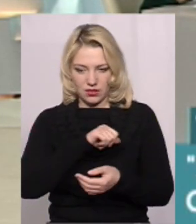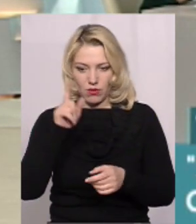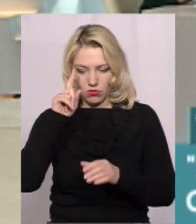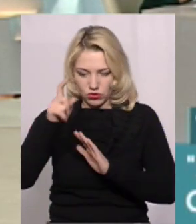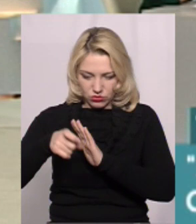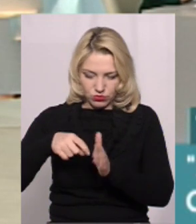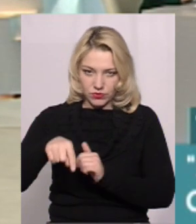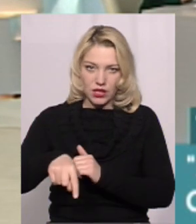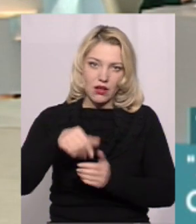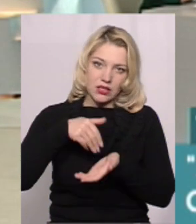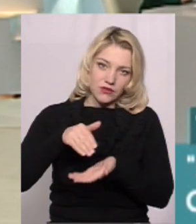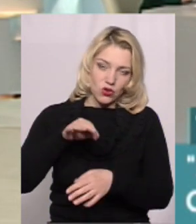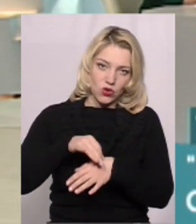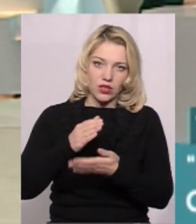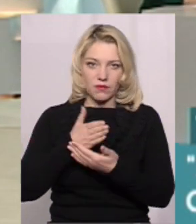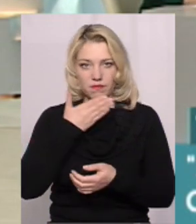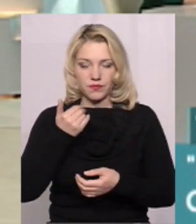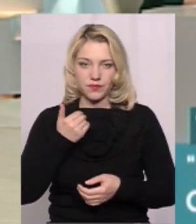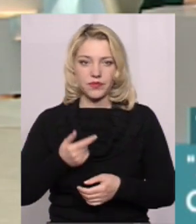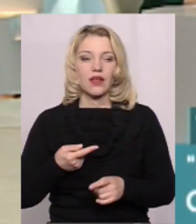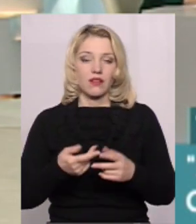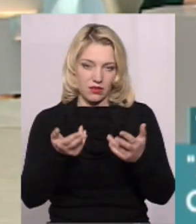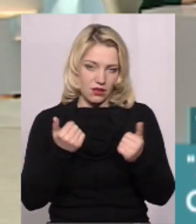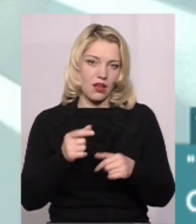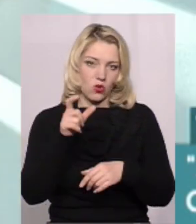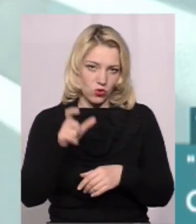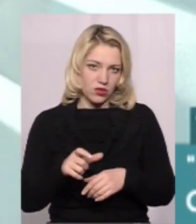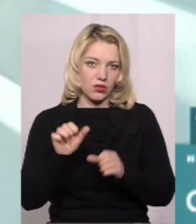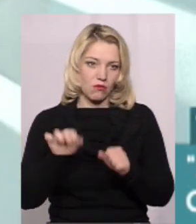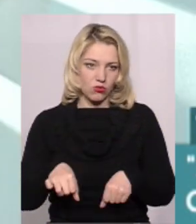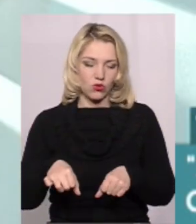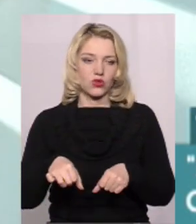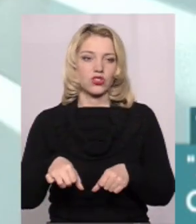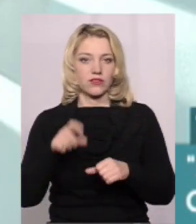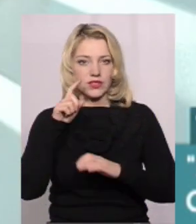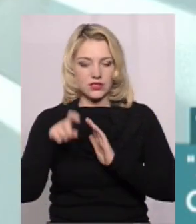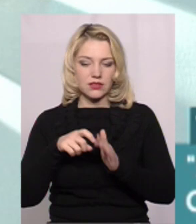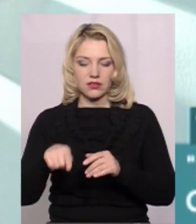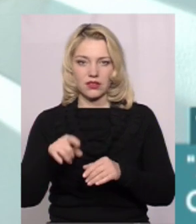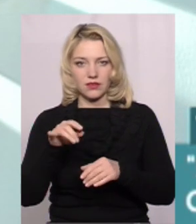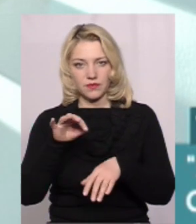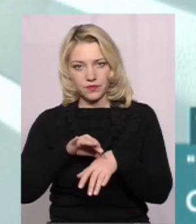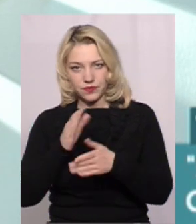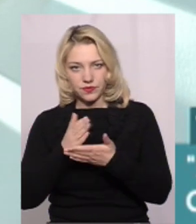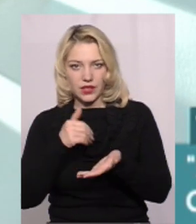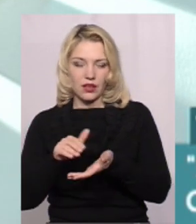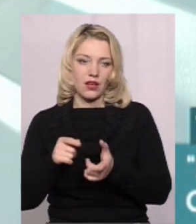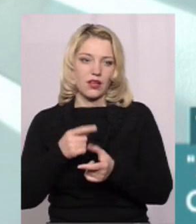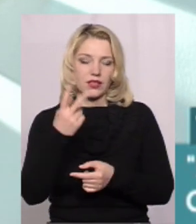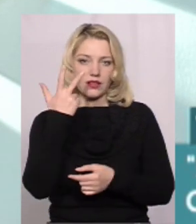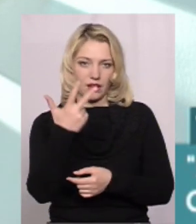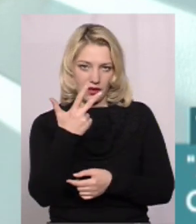якось визначити, що? Так, людина може, це, по-перше, почнемо з того, що є три таких,